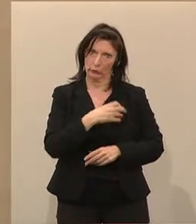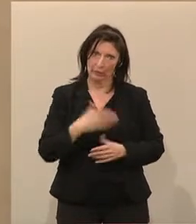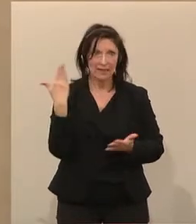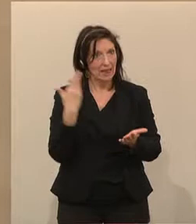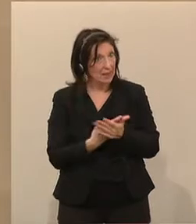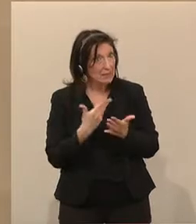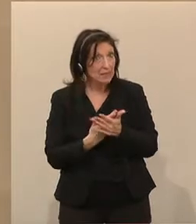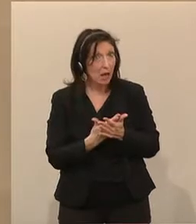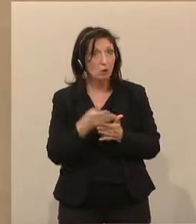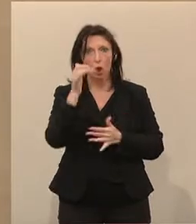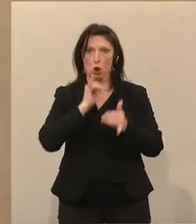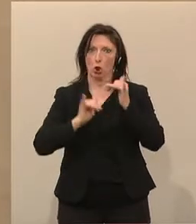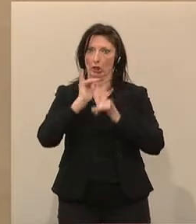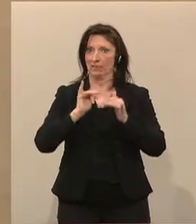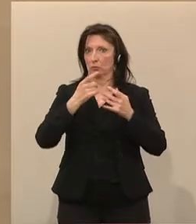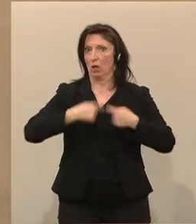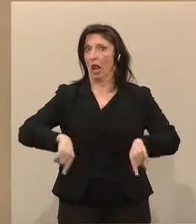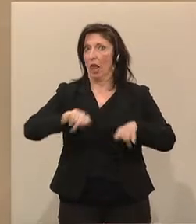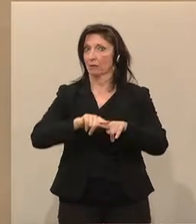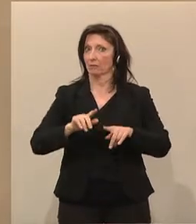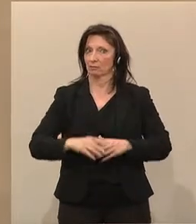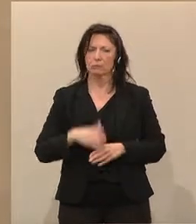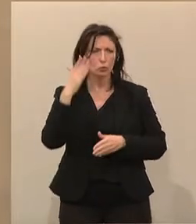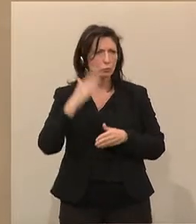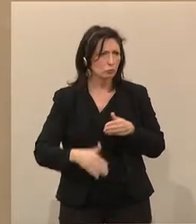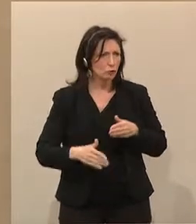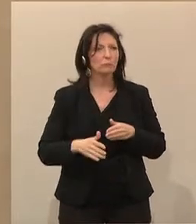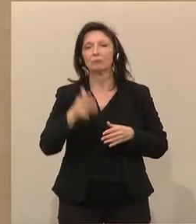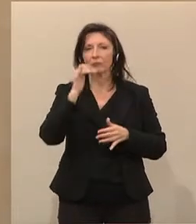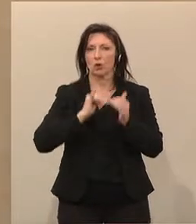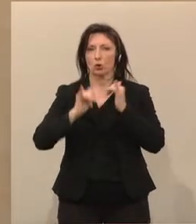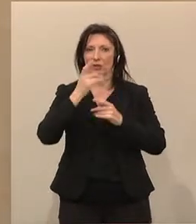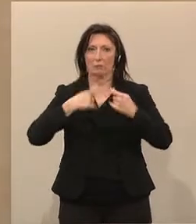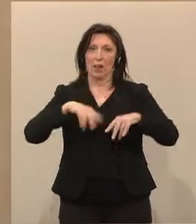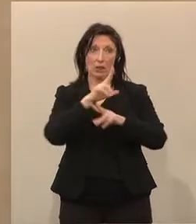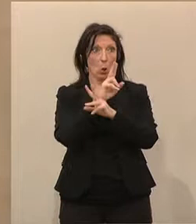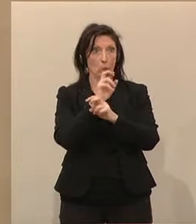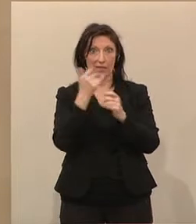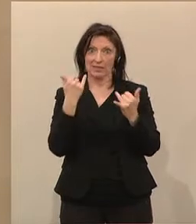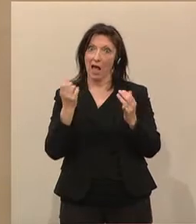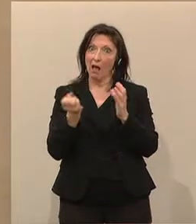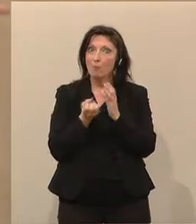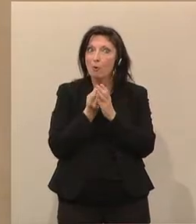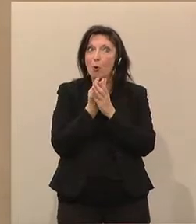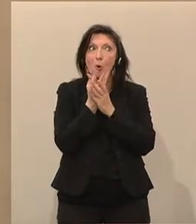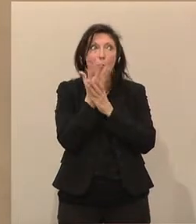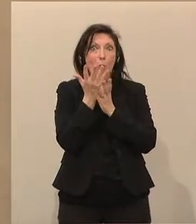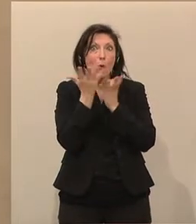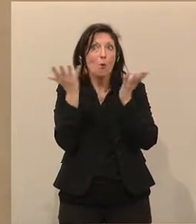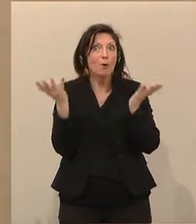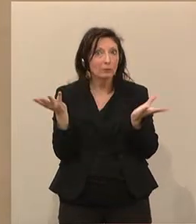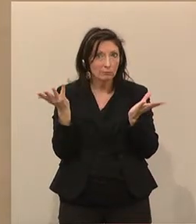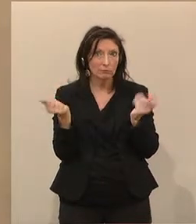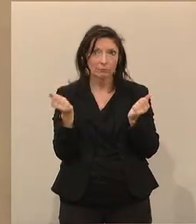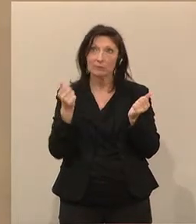blüht wieder auf. Zum einen auch mit dem